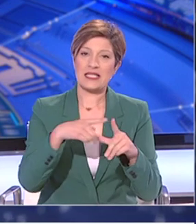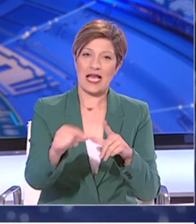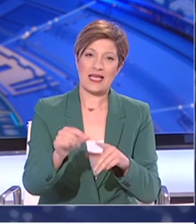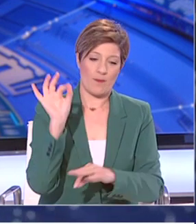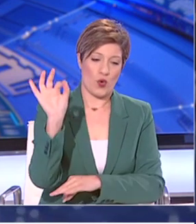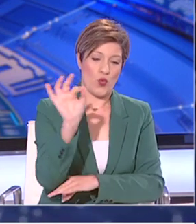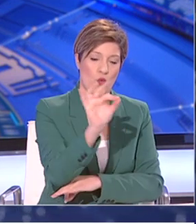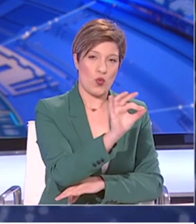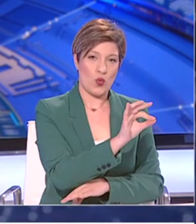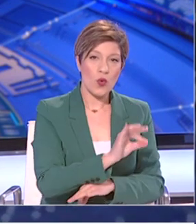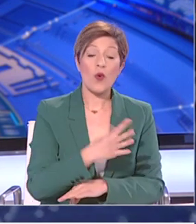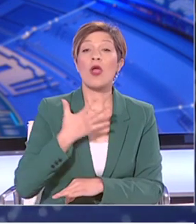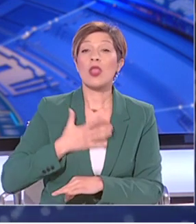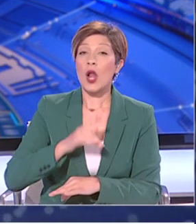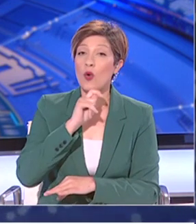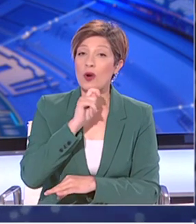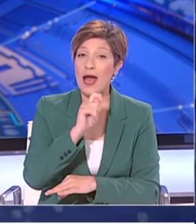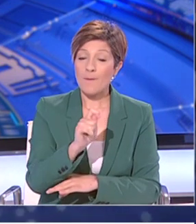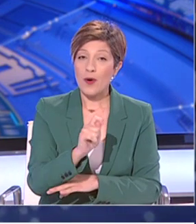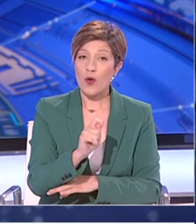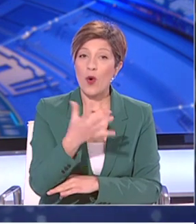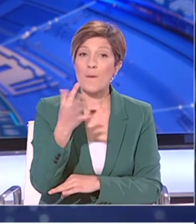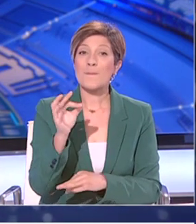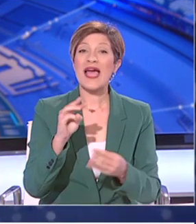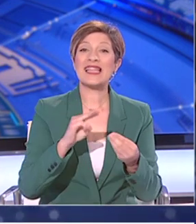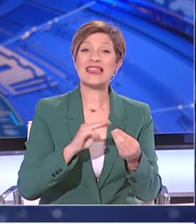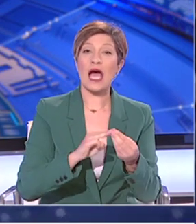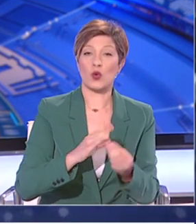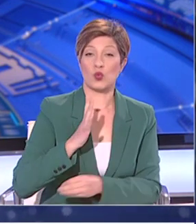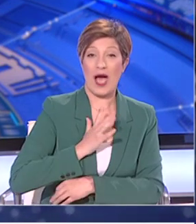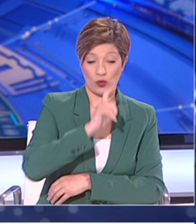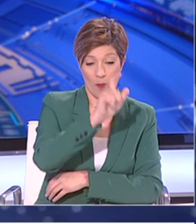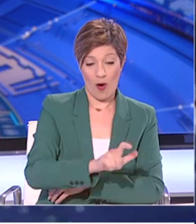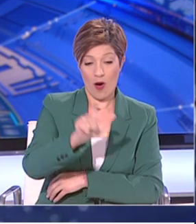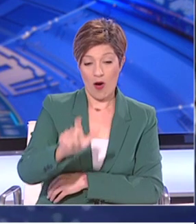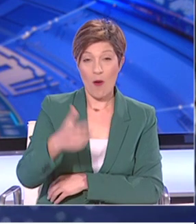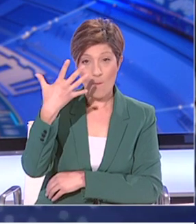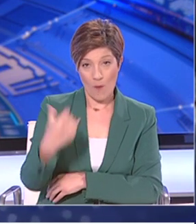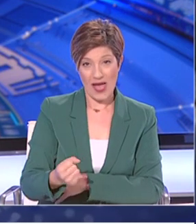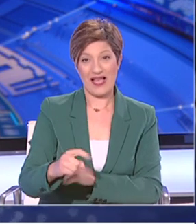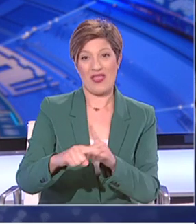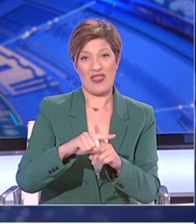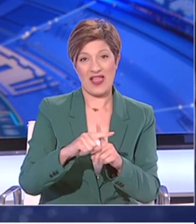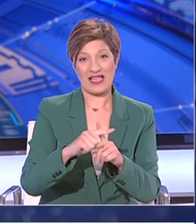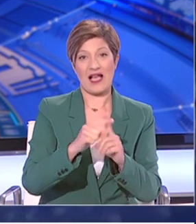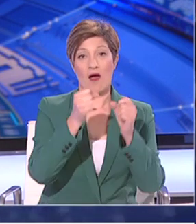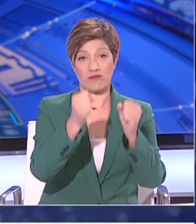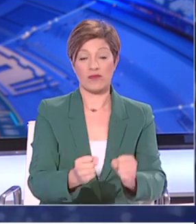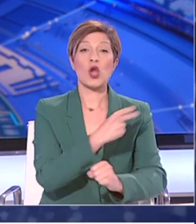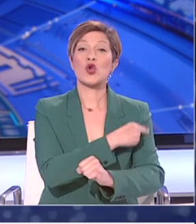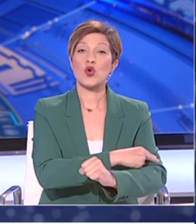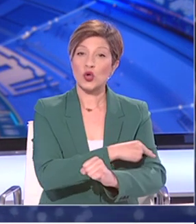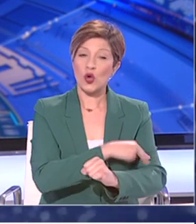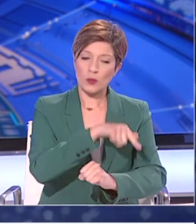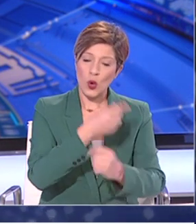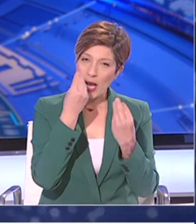Κύπρο. Θέλω να σημειώσω ότι 58 από τα άτομα που διαγνώστηκαν θετικά με τον ιόν και νοσηλεύτηκαν έχουν